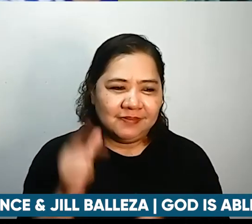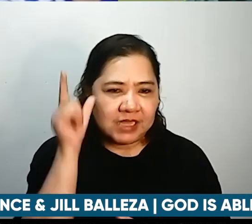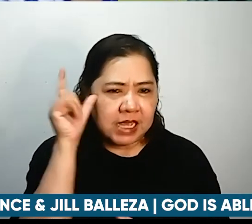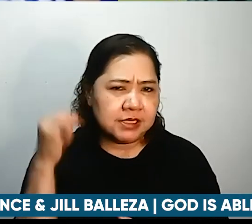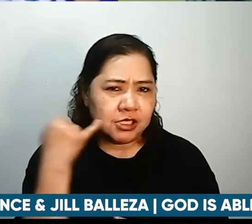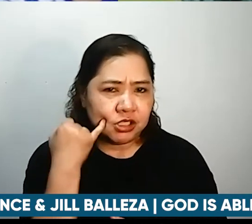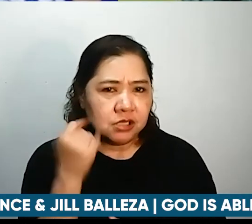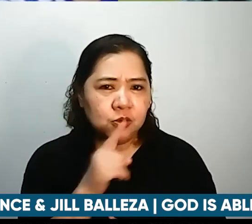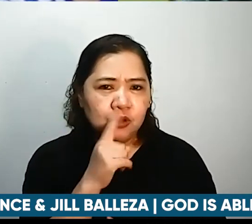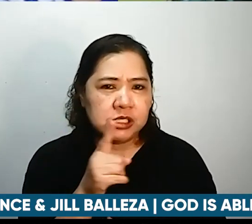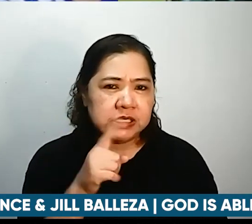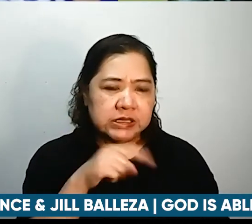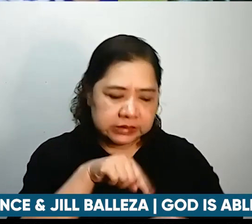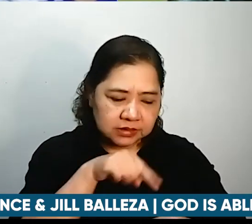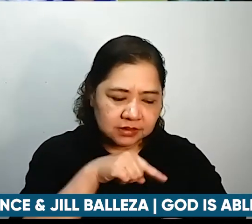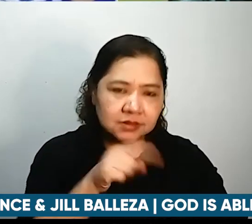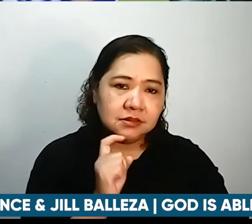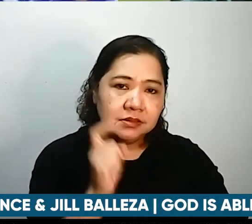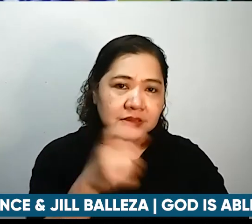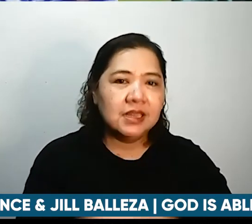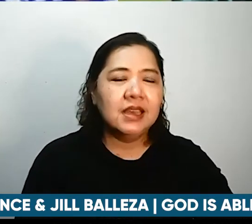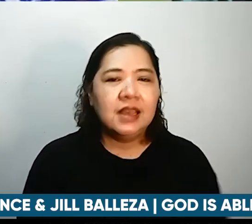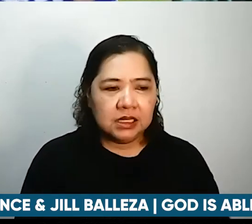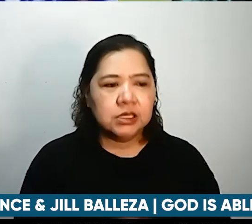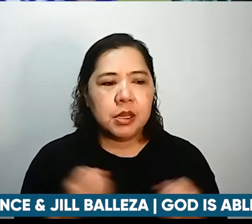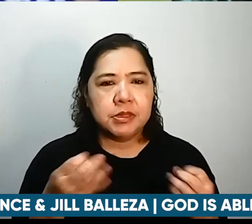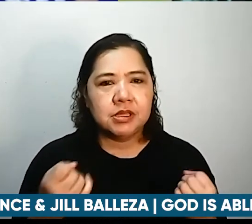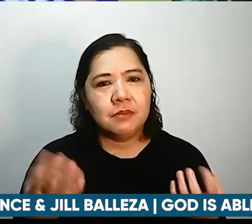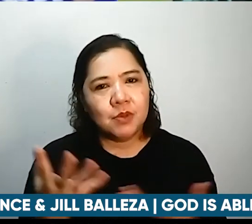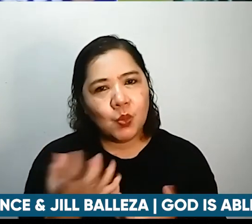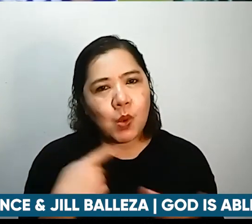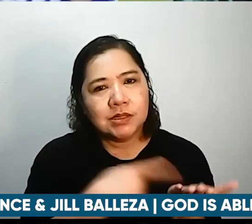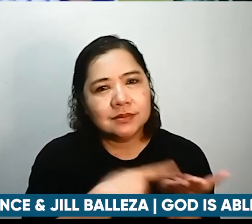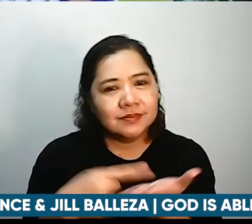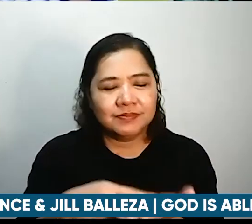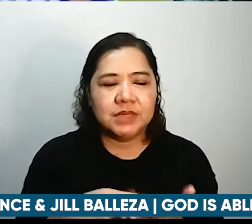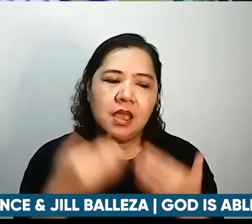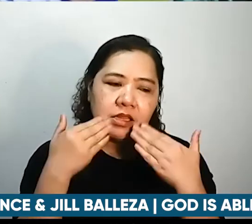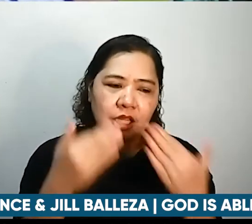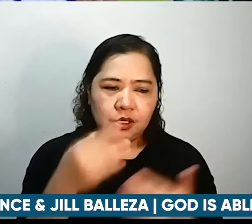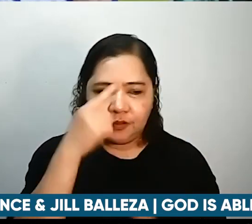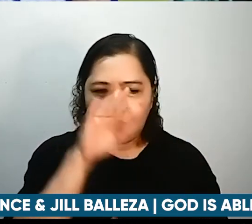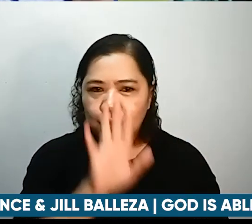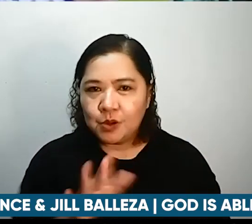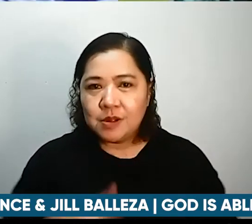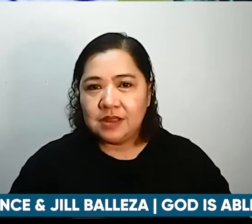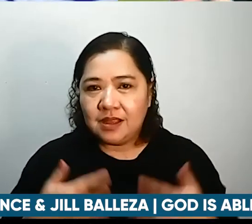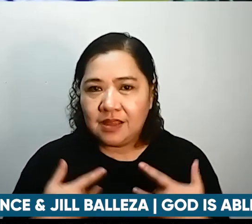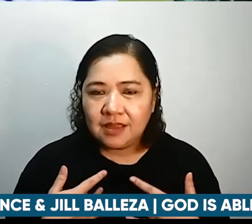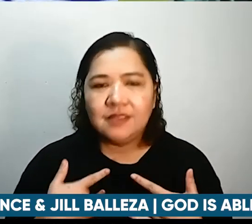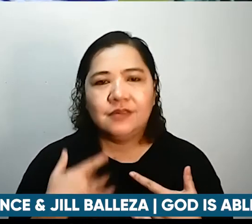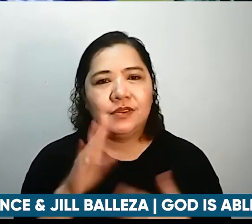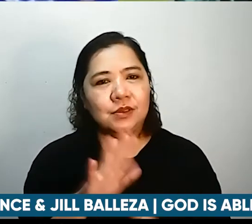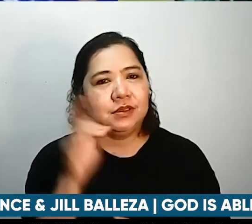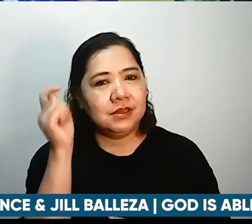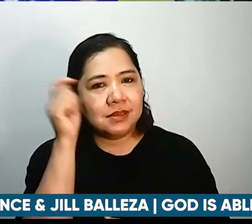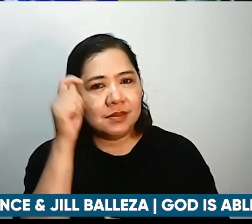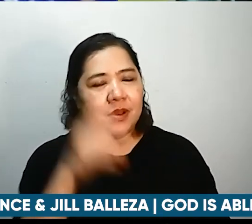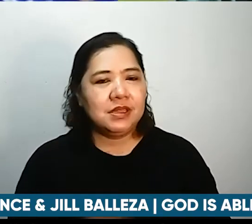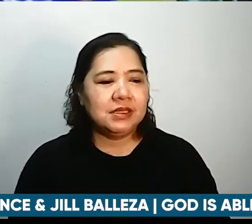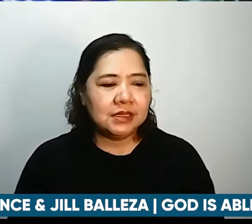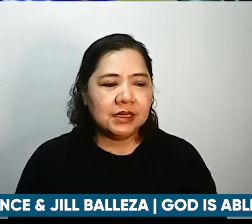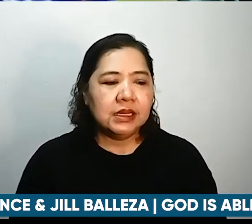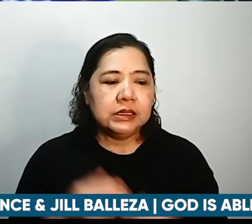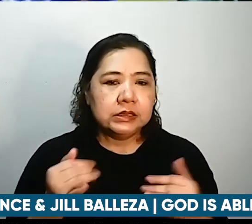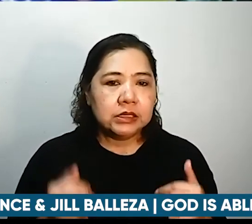napakagaan at napakayaman ang usapin natin maraming salamat sa buhay ninyo maraming salamat sa yung testimony may nais po ba kayong batiin